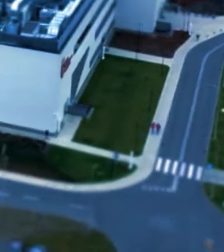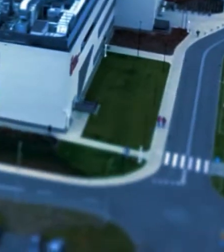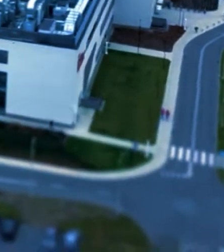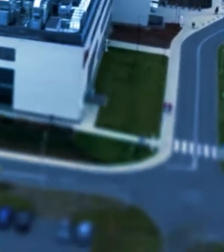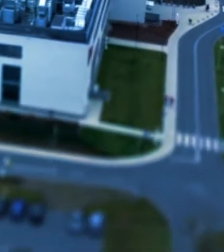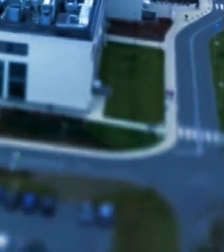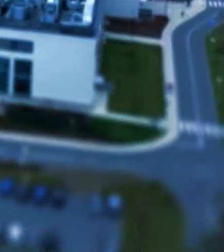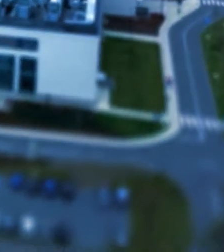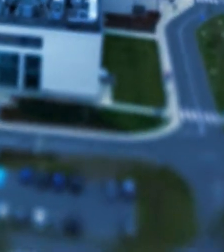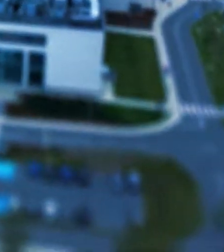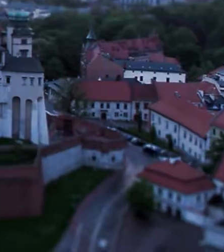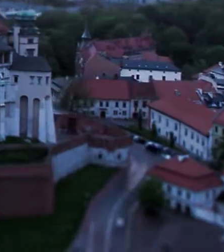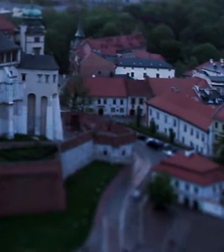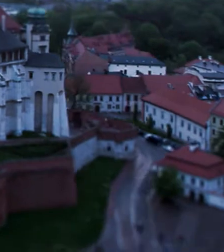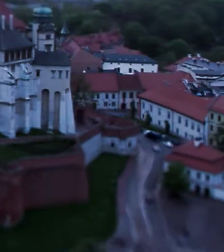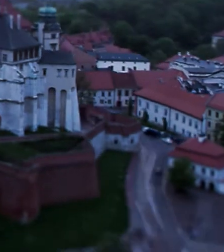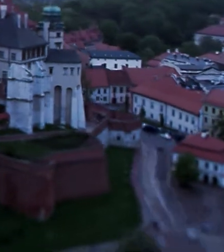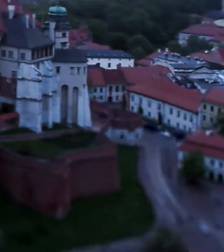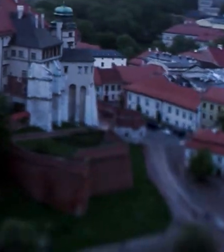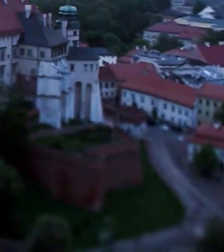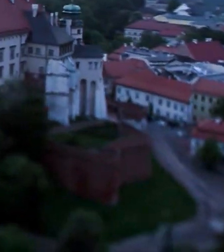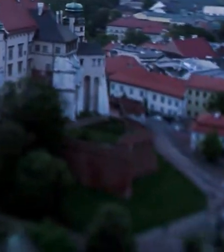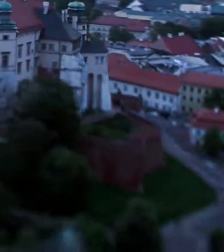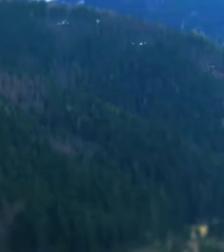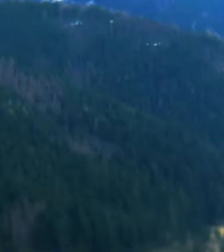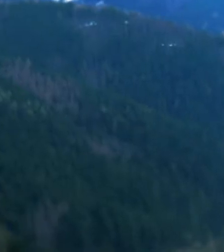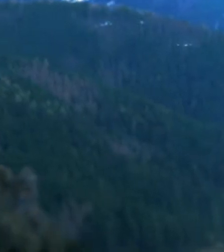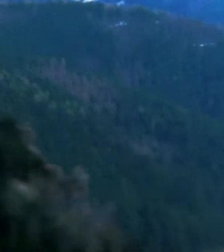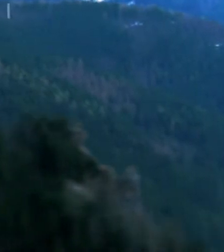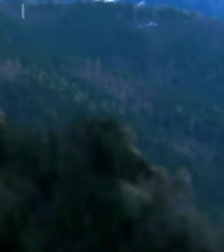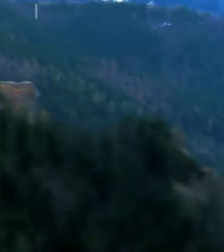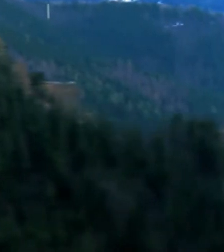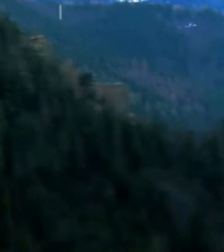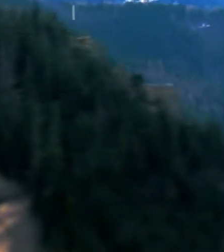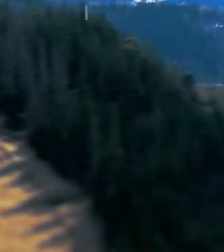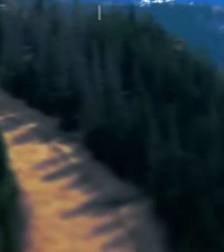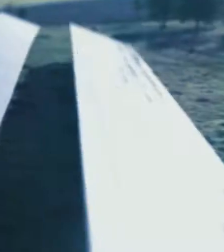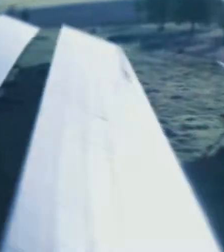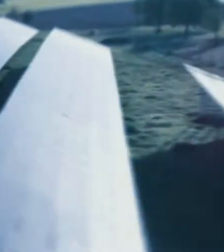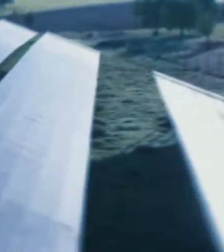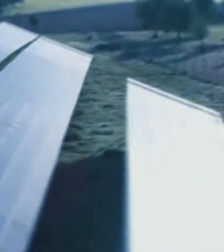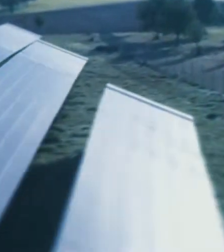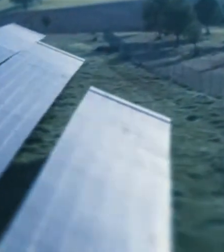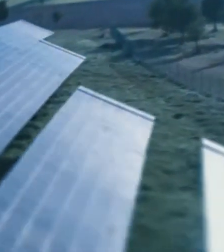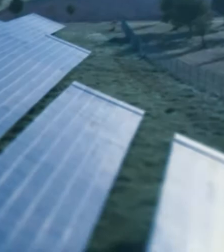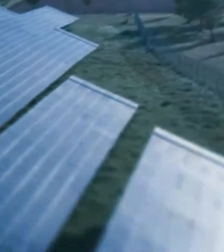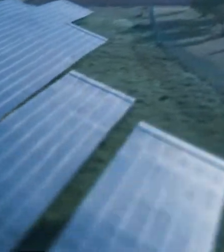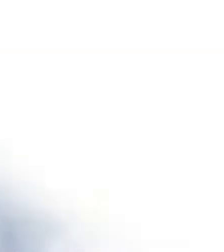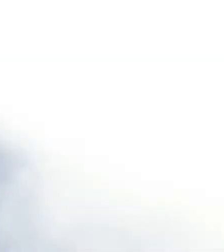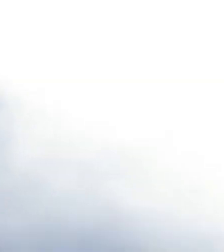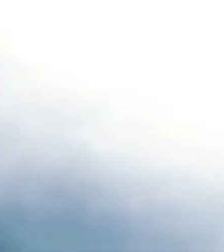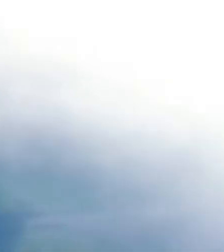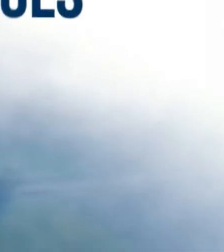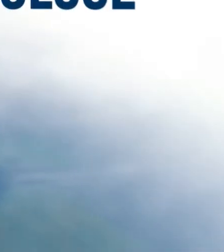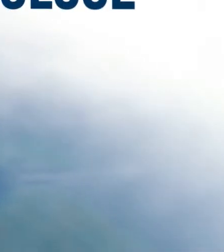gospodarkę, nowoczesne pociągi, ochronę zdrowia, kulturę i zabytki, ochronę środowiska, ekoinwestycje. Fundusze europejskie są w